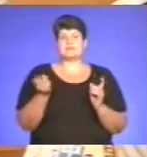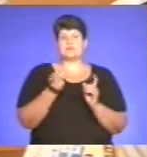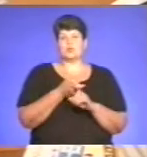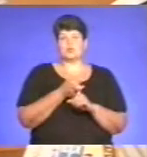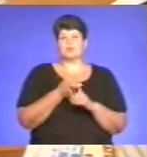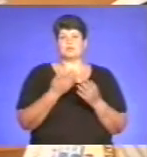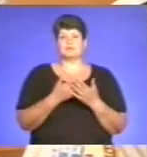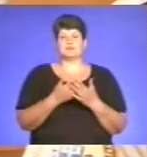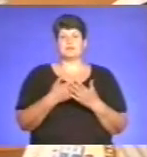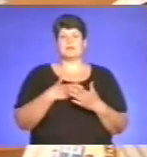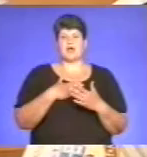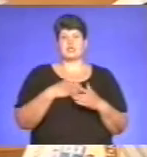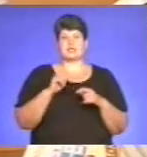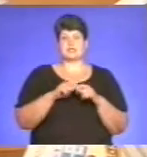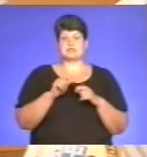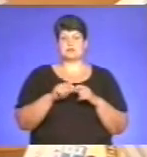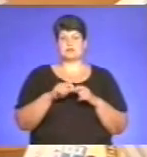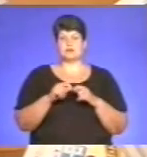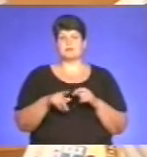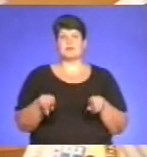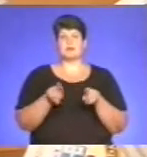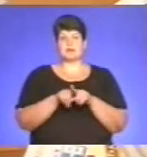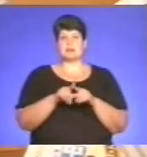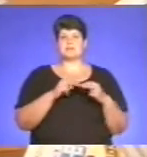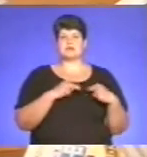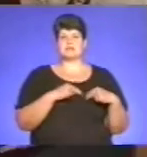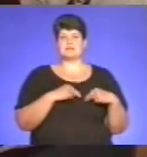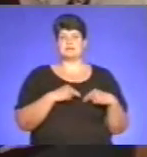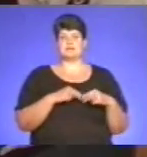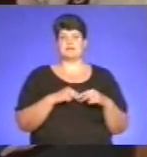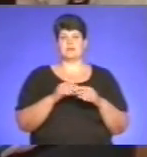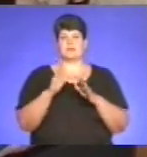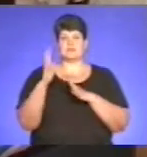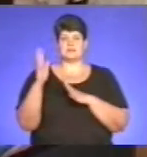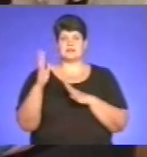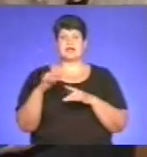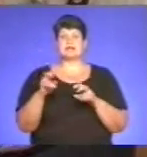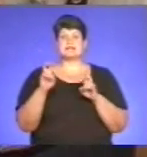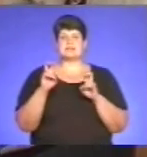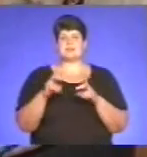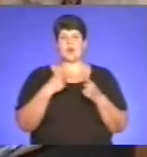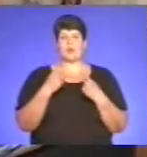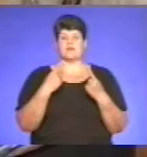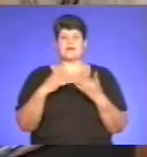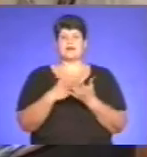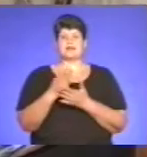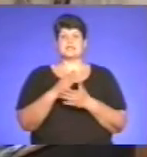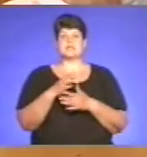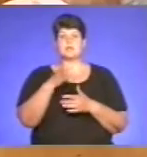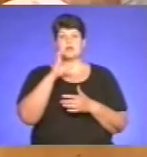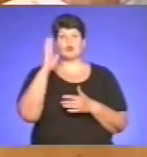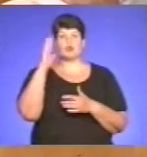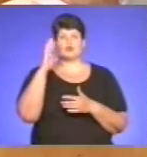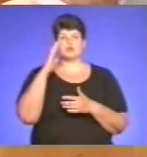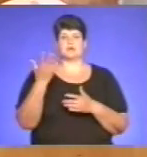наших інспекторів, так і працівників лісництва. Також на засіданні обговорили якість питної води в краї.